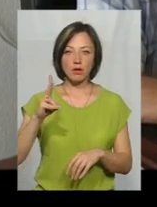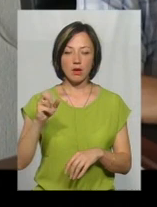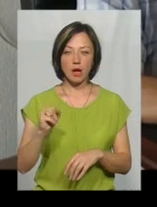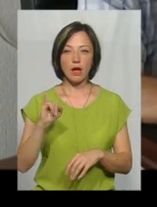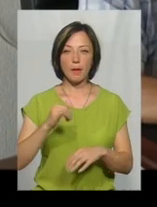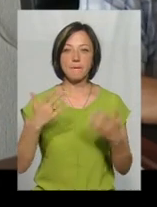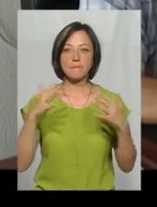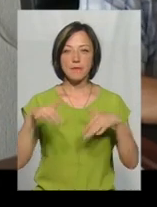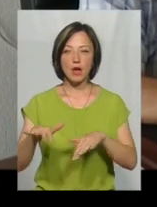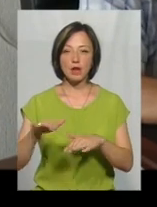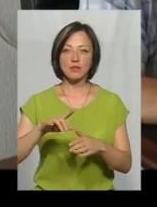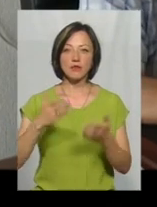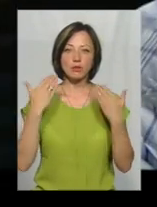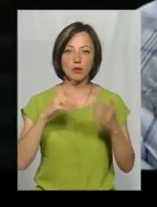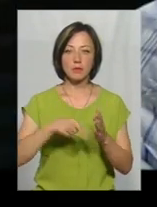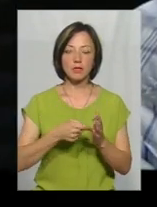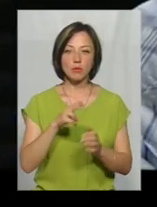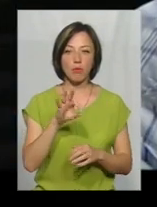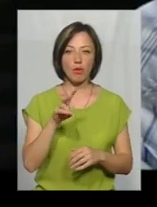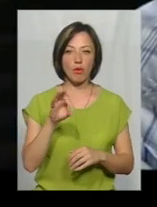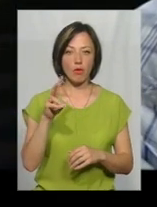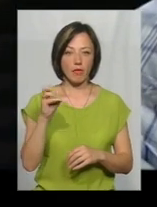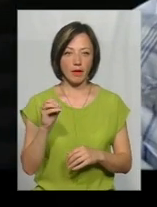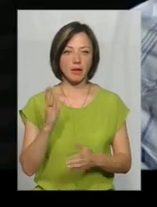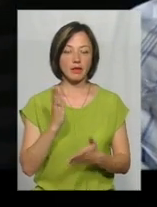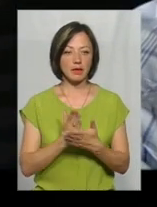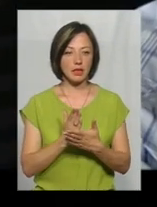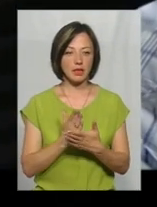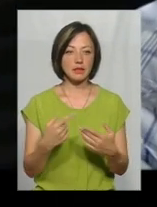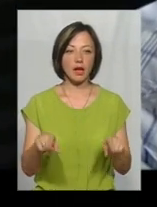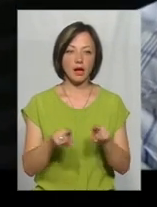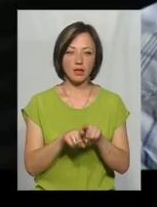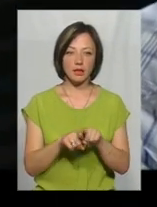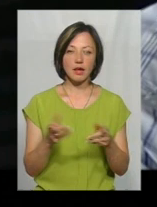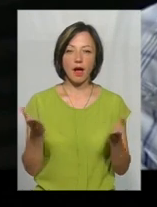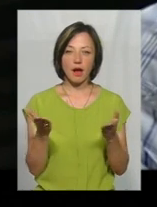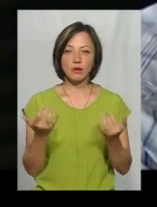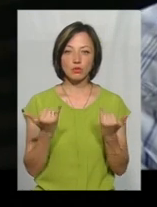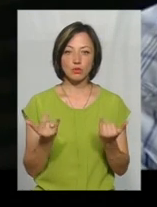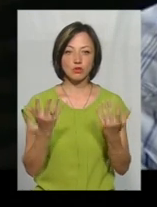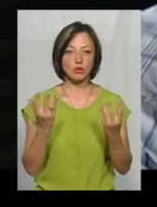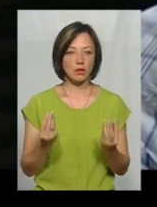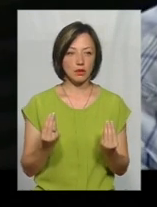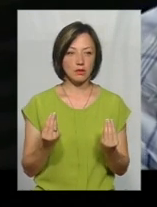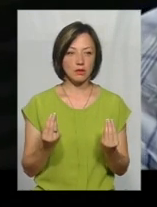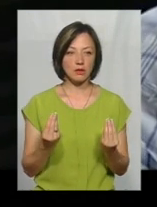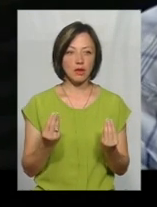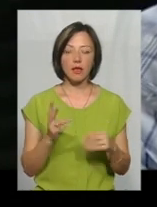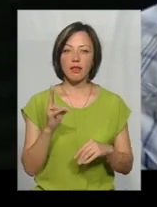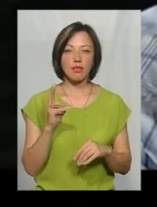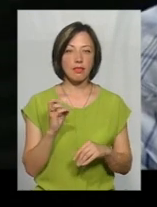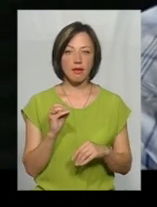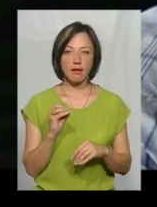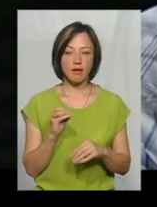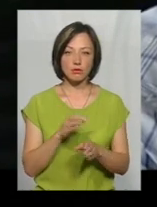відпочинку в місті полону. Є і такі, які на сьогоднішній день не зовсім